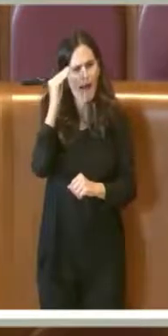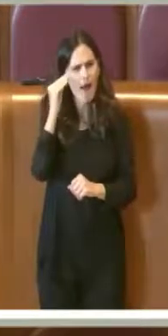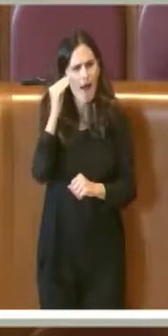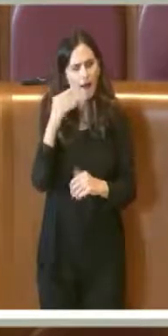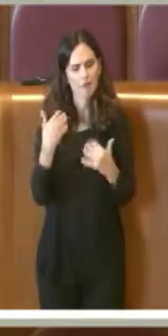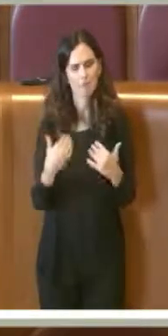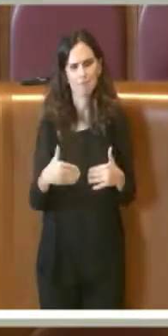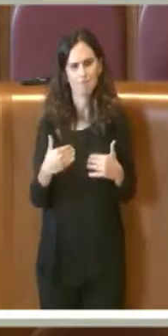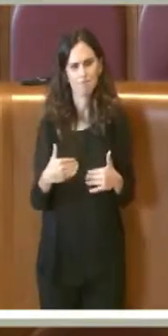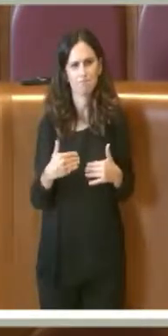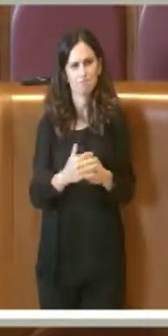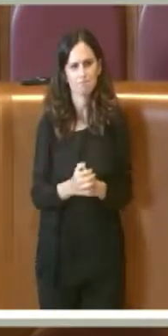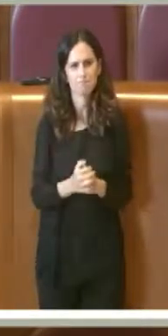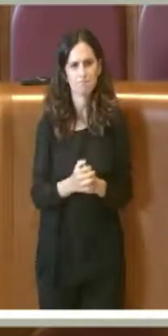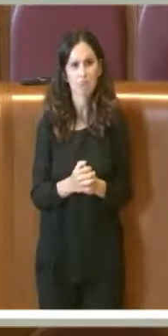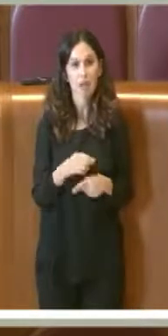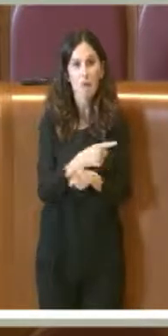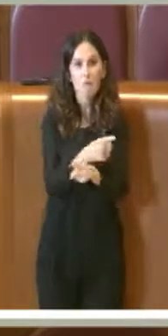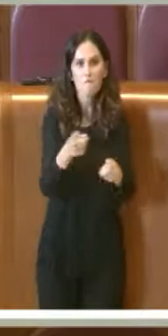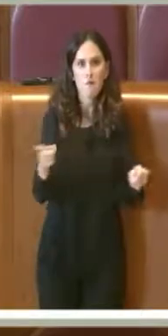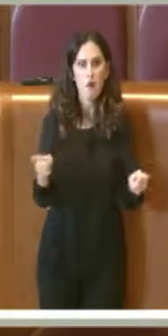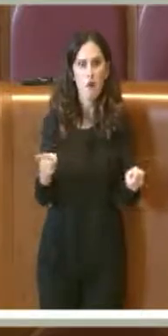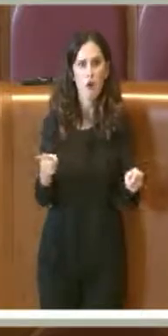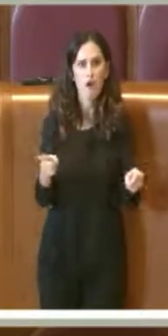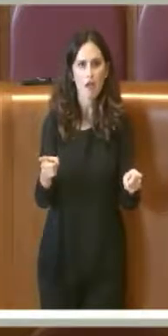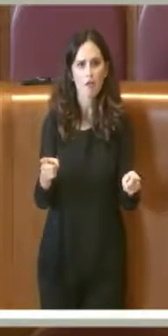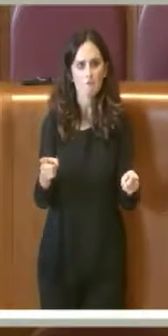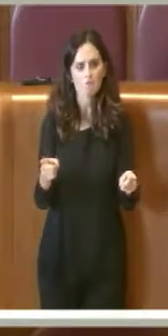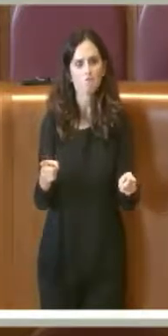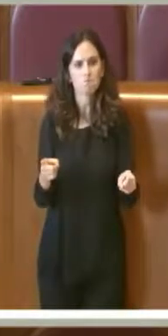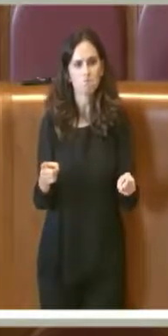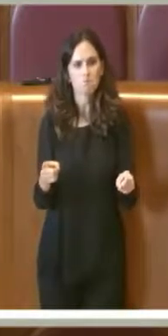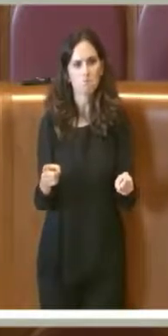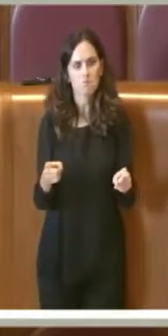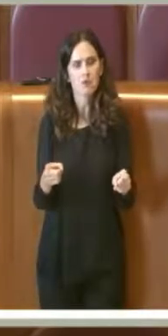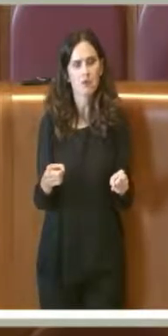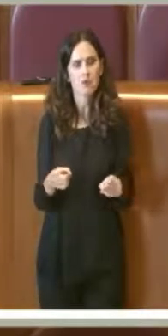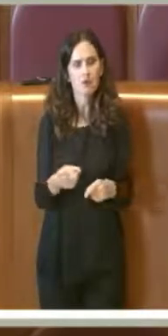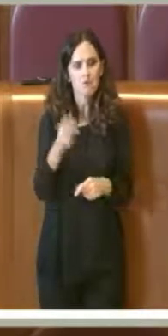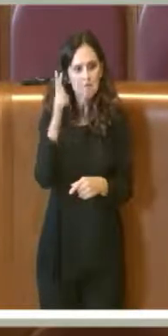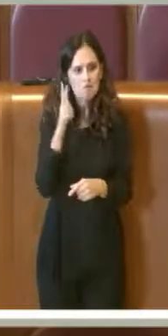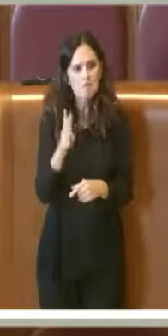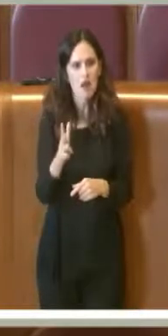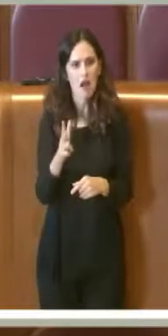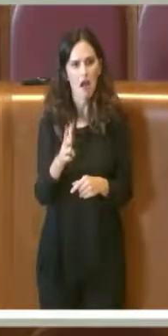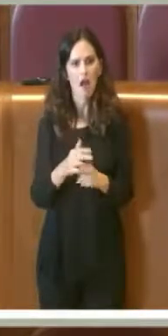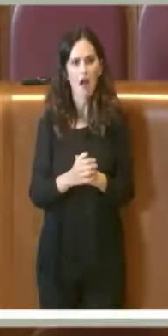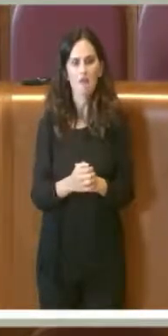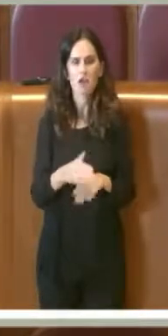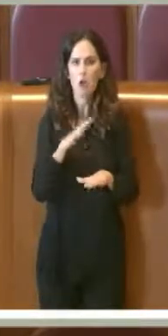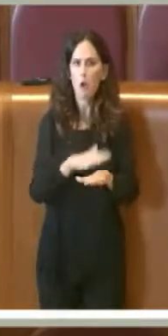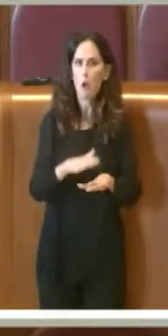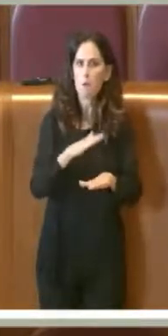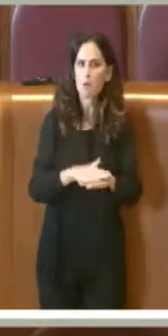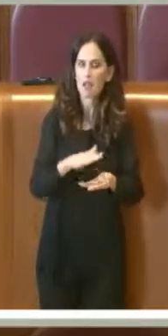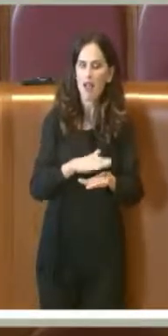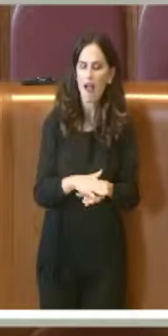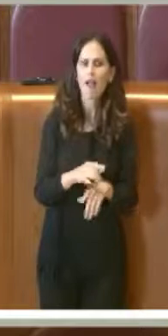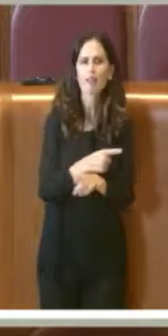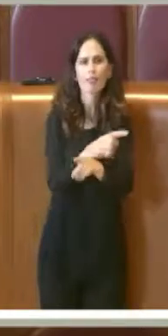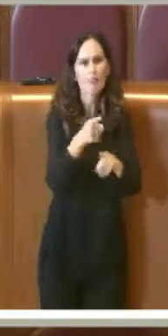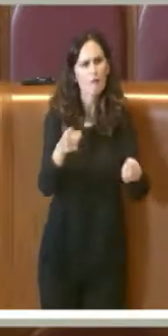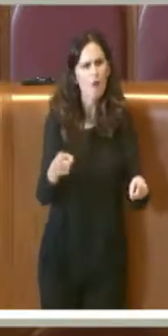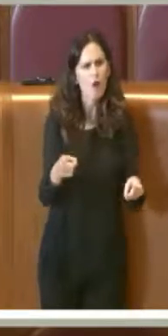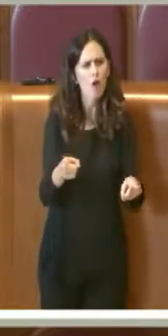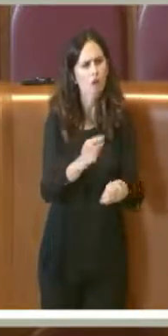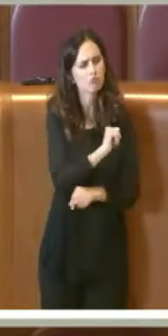comunque in quest'Aula che chiaramente ognuno ha espresso il proprio pensiero in base al proprio credo, al proprio